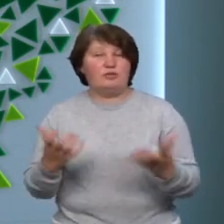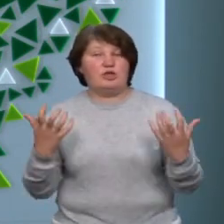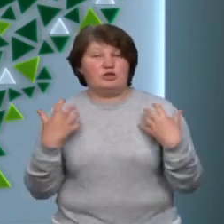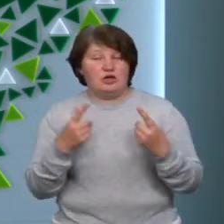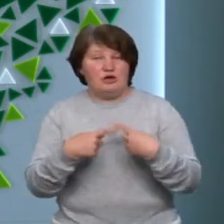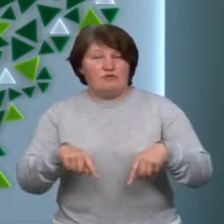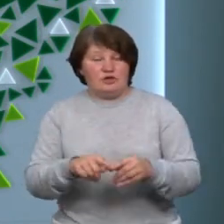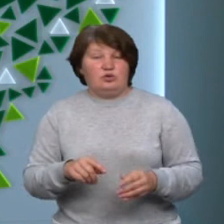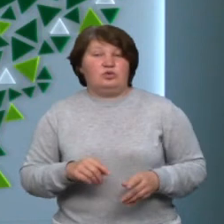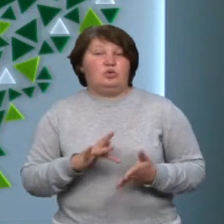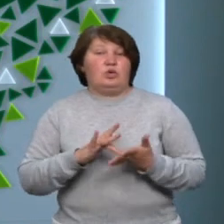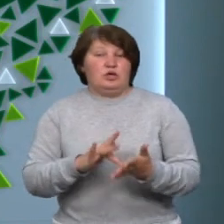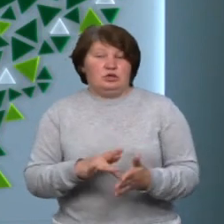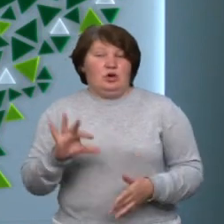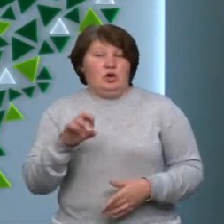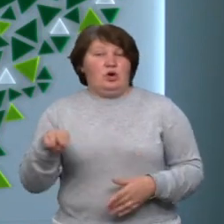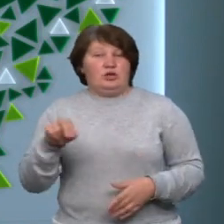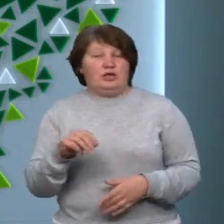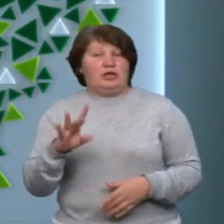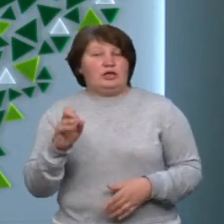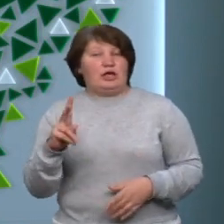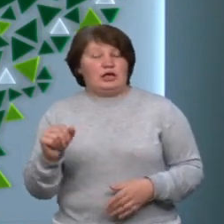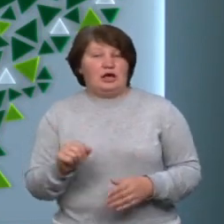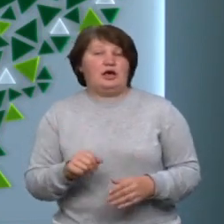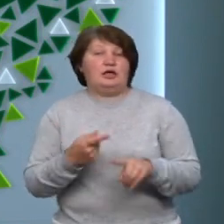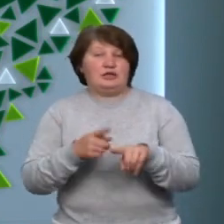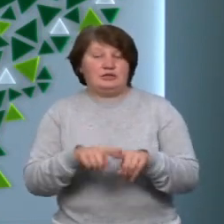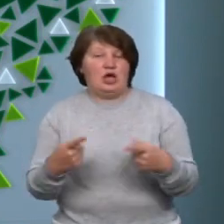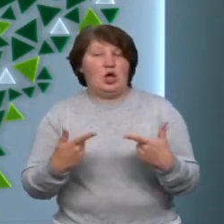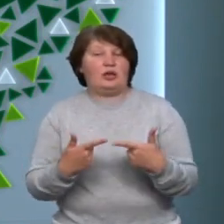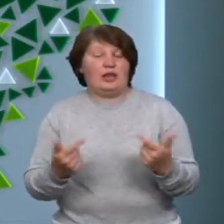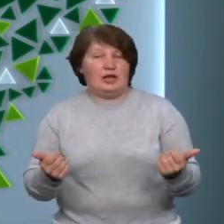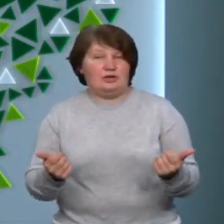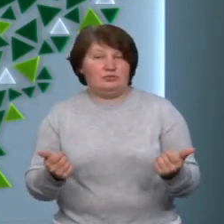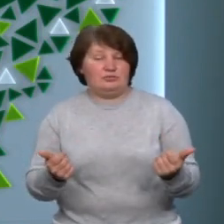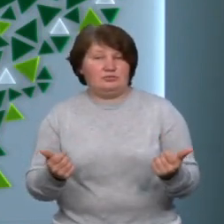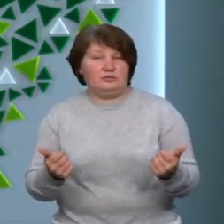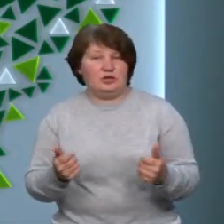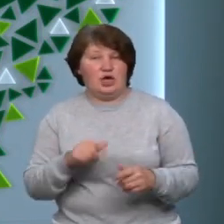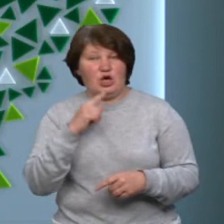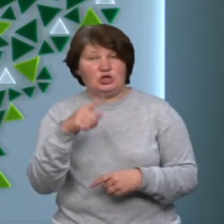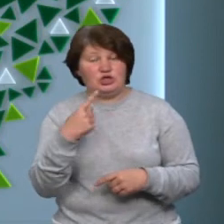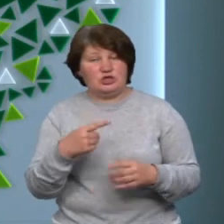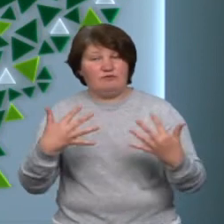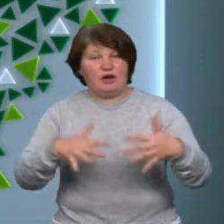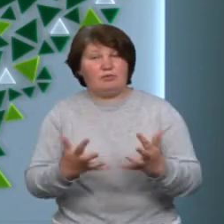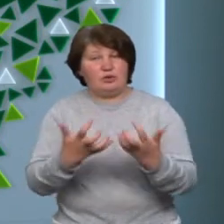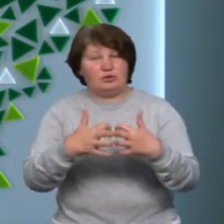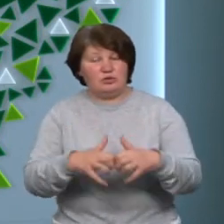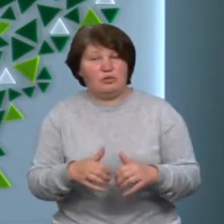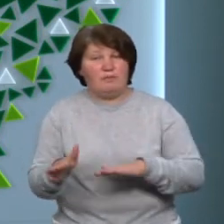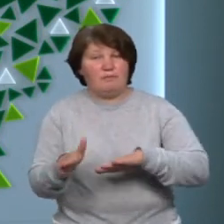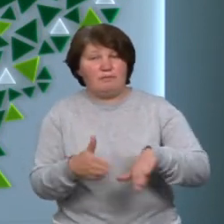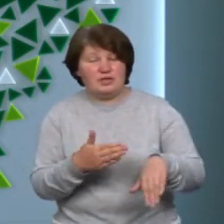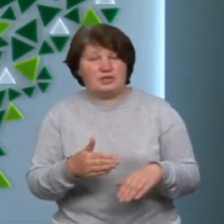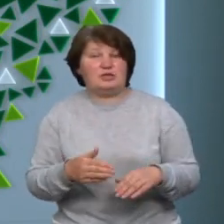облдержадміністрації Віталія Передерка, в основному це готелі. Хоча річні втрати підраховуватимуть після закінчення літнього